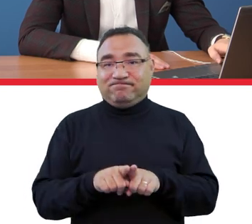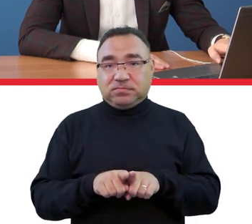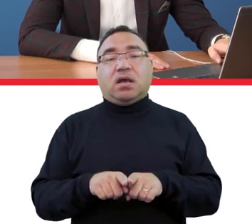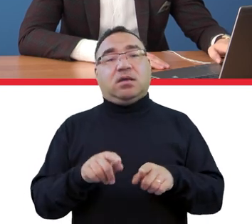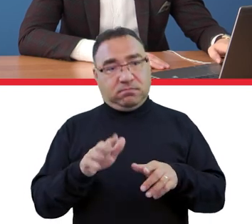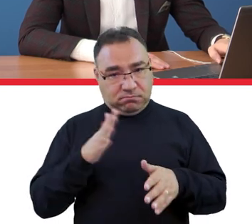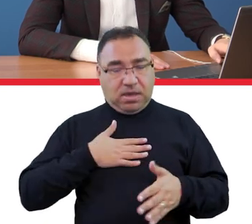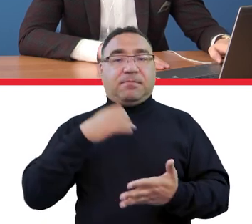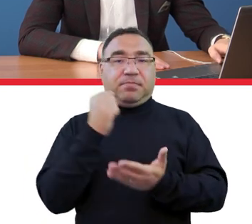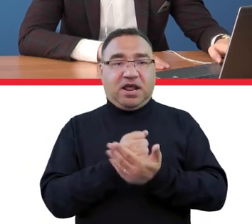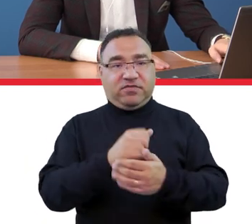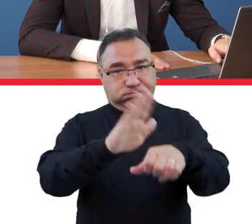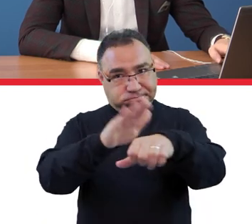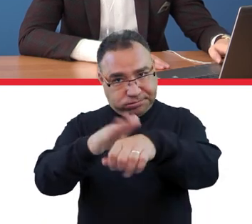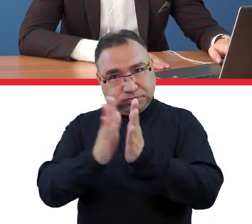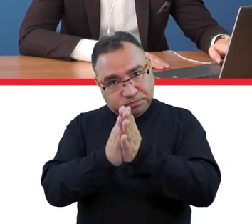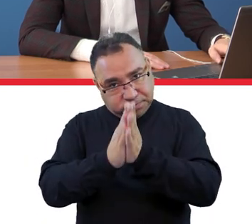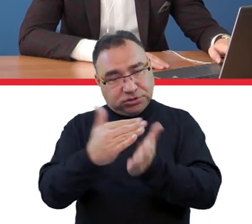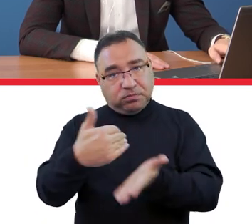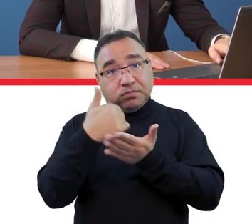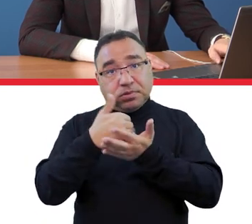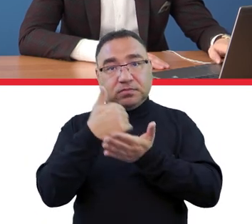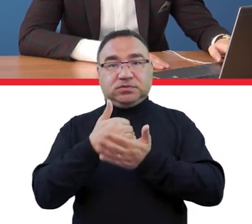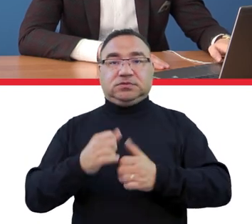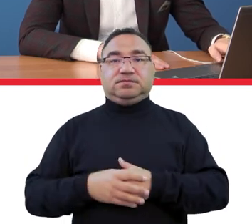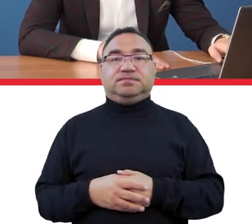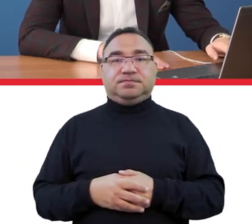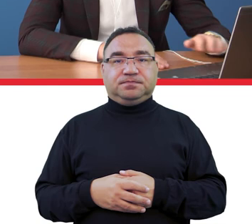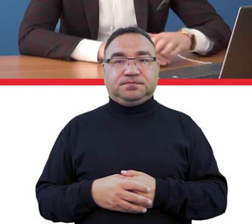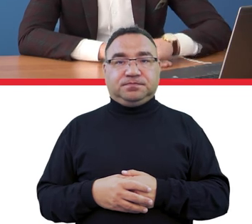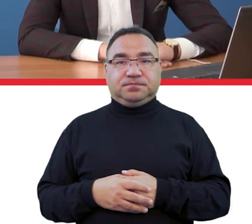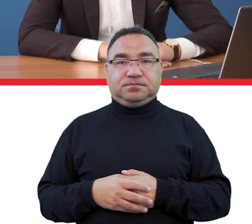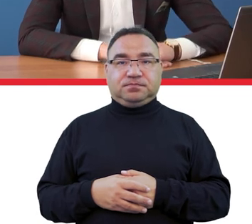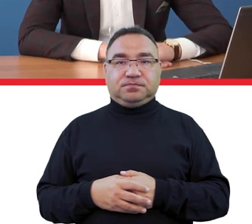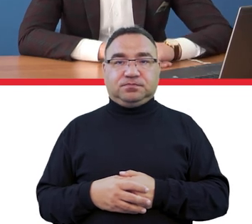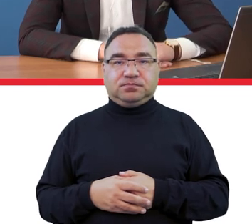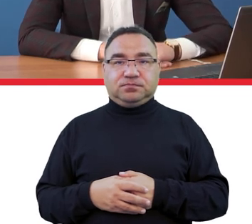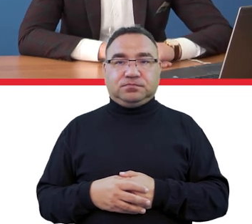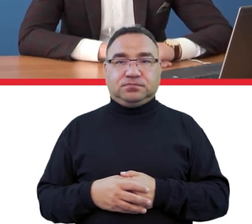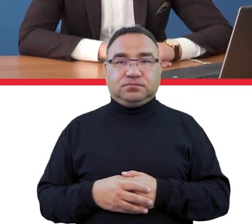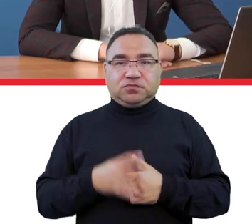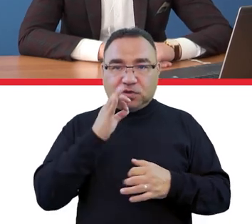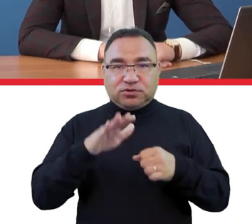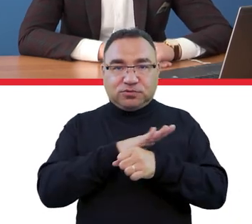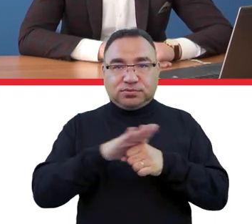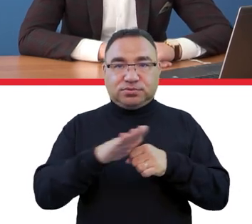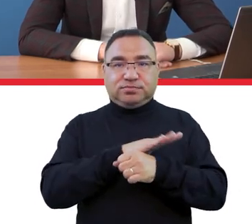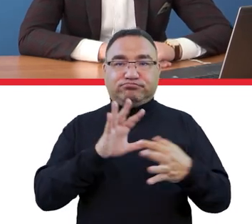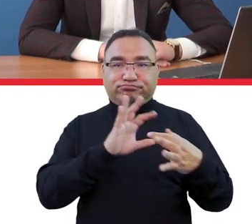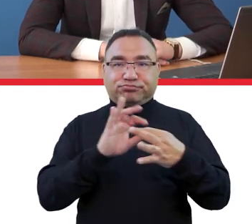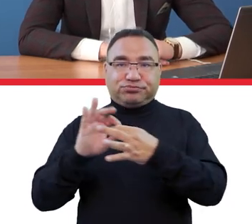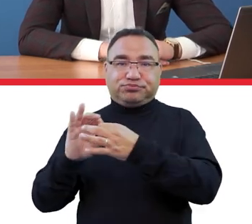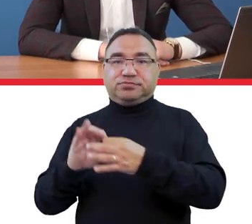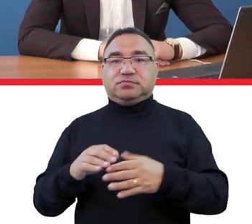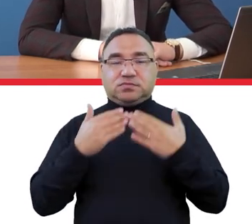oczekujcie tego od uczelni że pomoże Wam zorganizować miejsce odbywania praktyk no proszę jak elegancko się tutaj uzupełniamy z parlamentem studentów